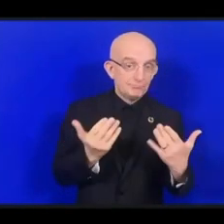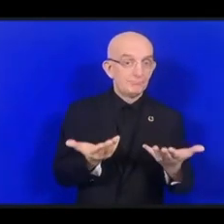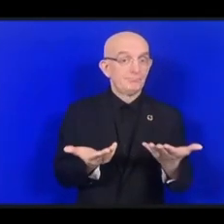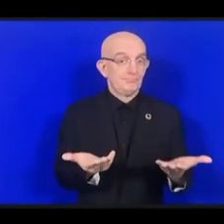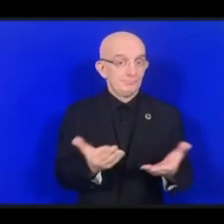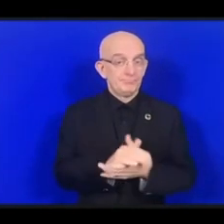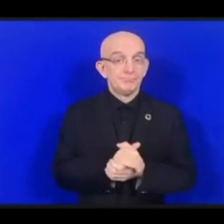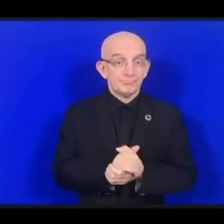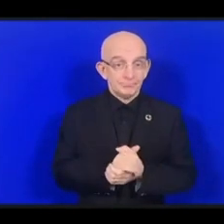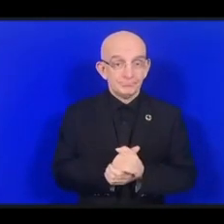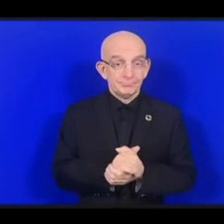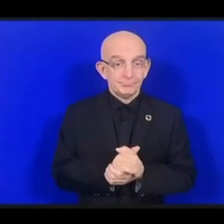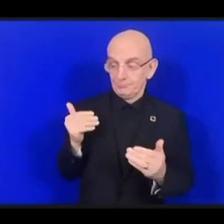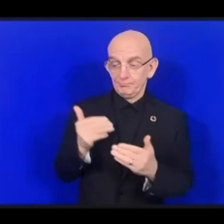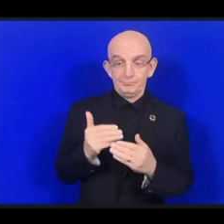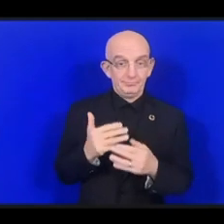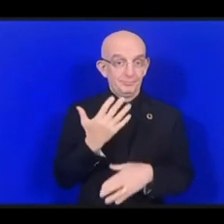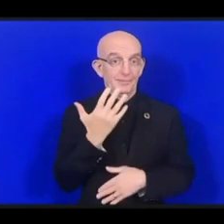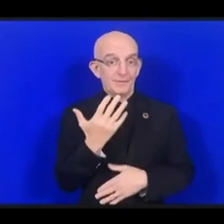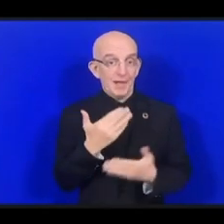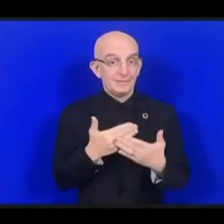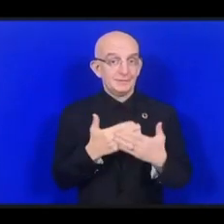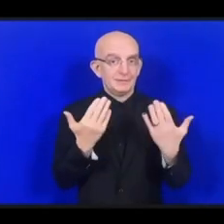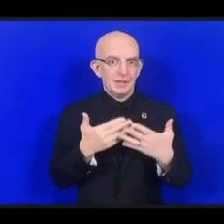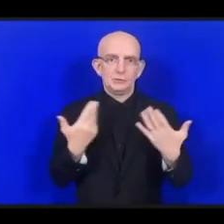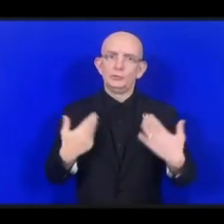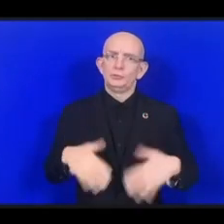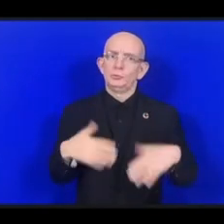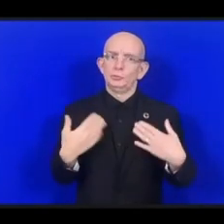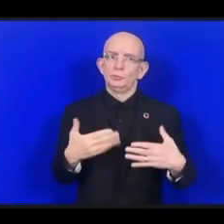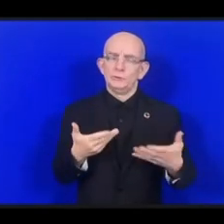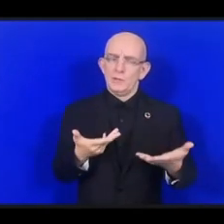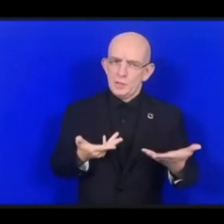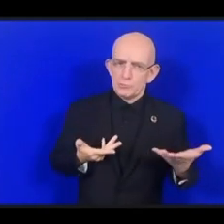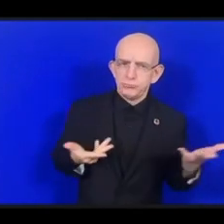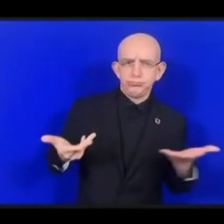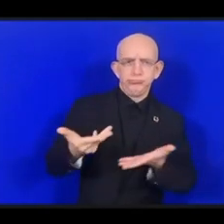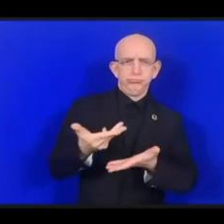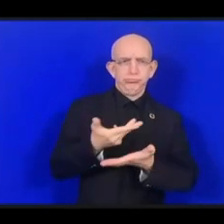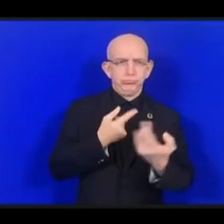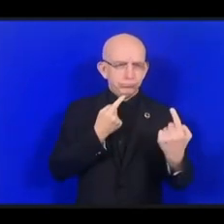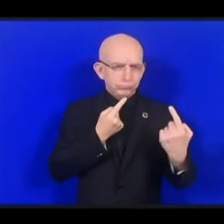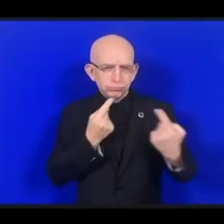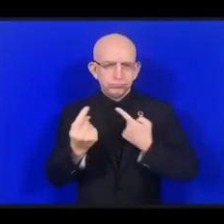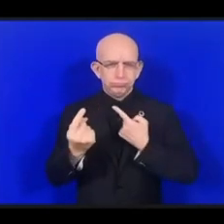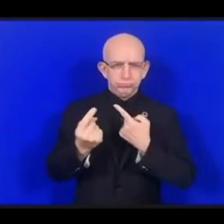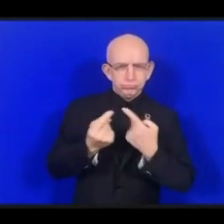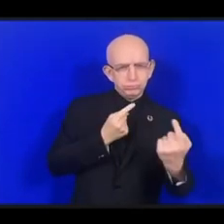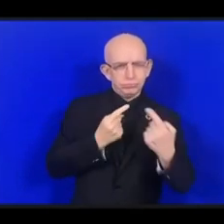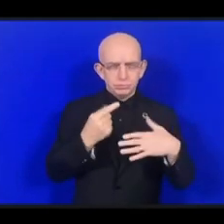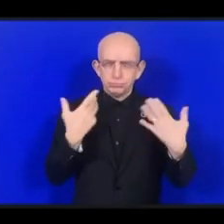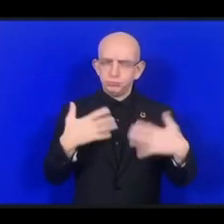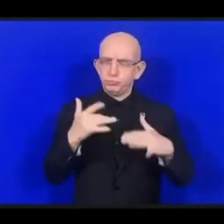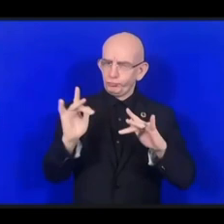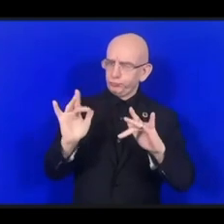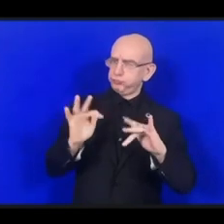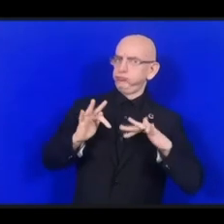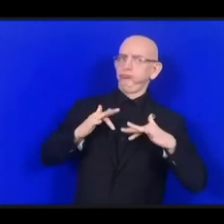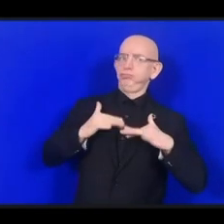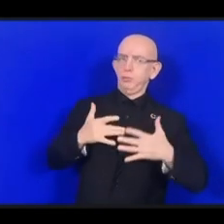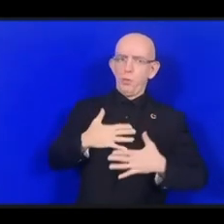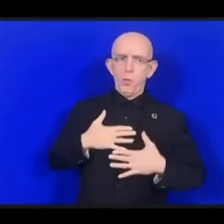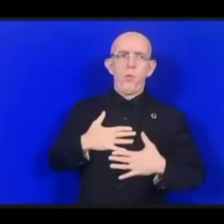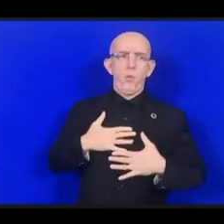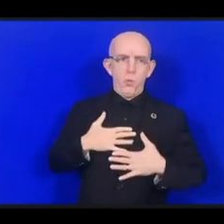Истекшие пять дней были вдохновляющими, очень напряженными, и я очень